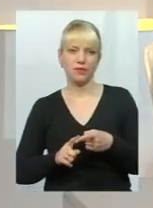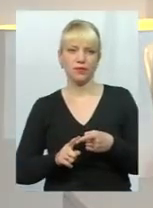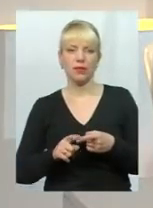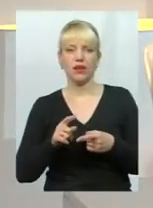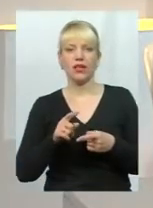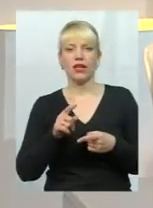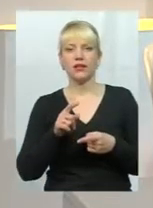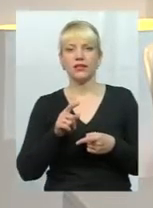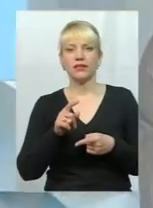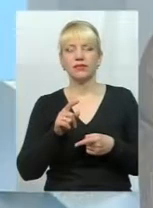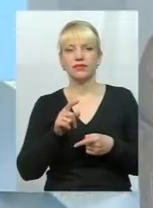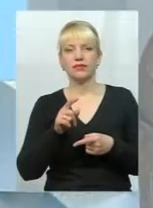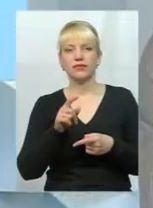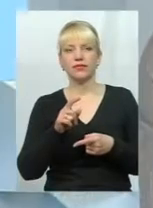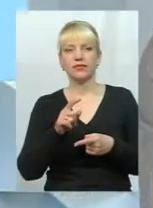на цифрах,